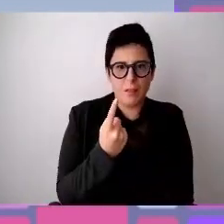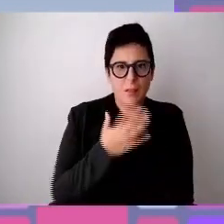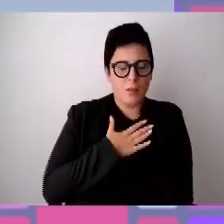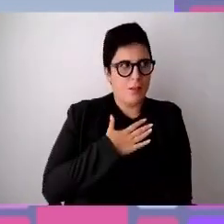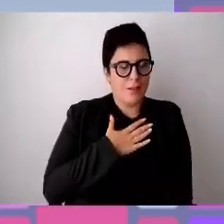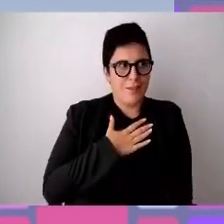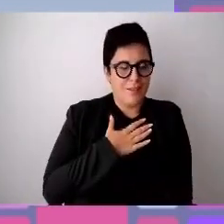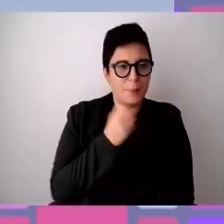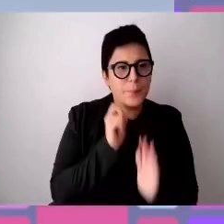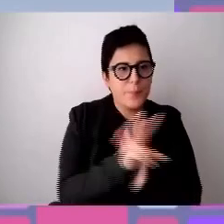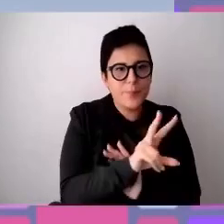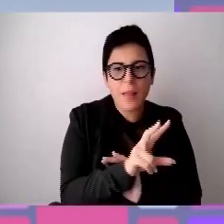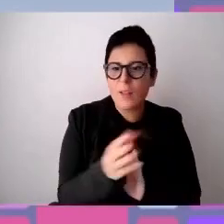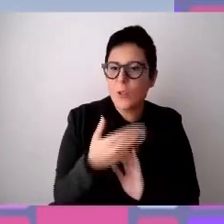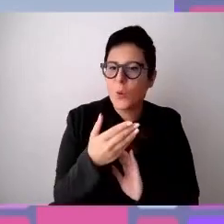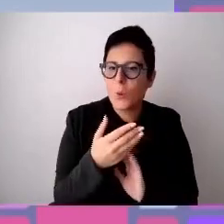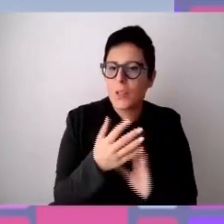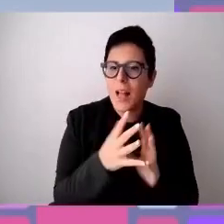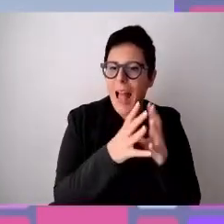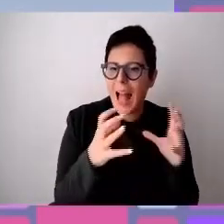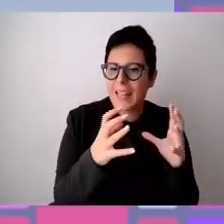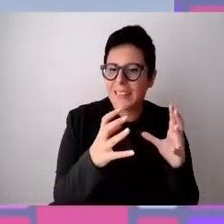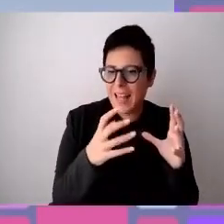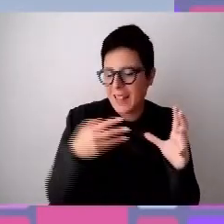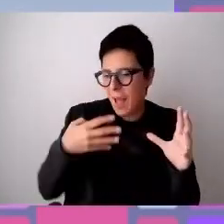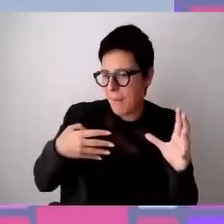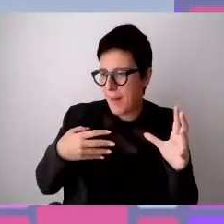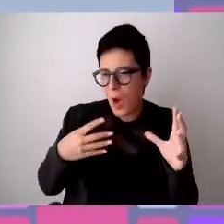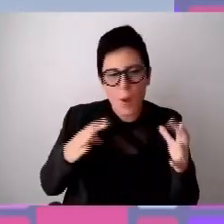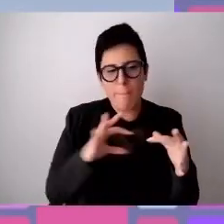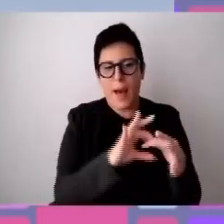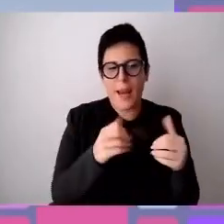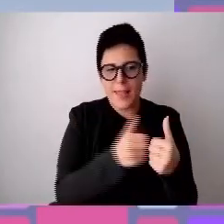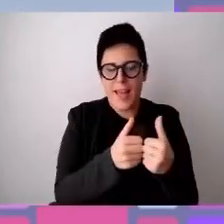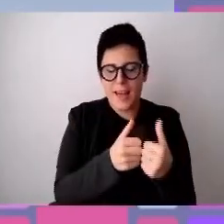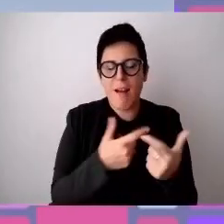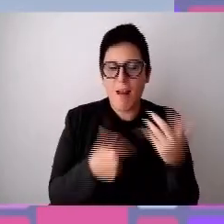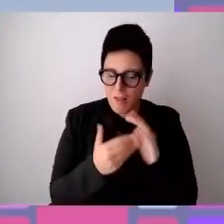segnalai questa persona ad un'azienda partner di Manpower Group e